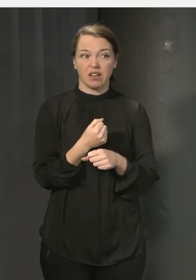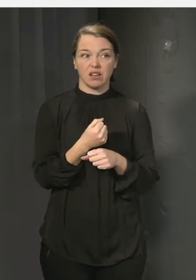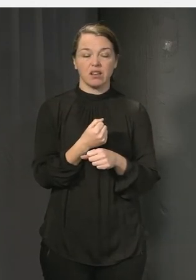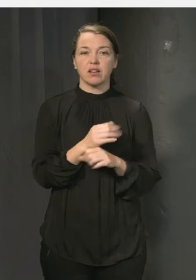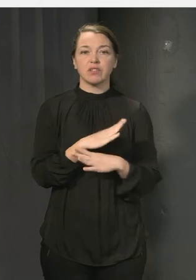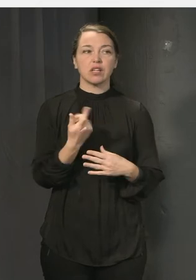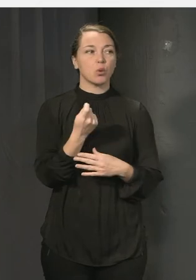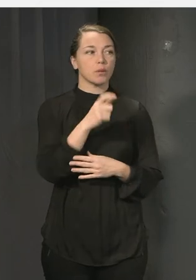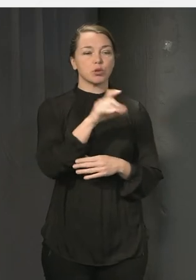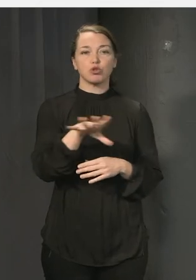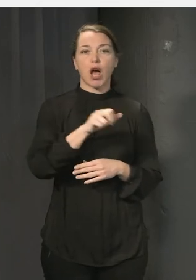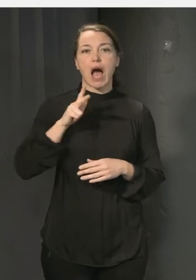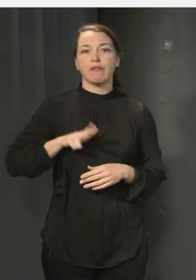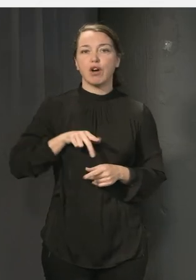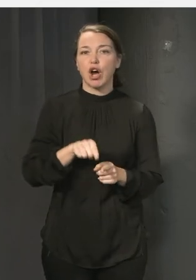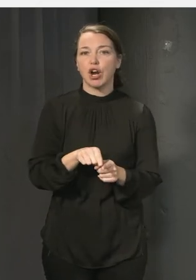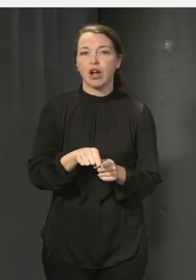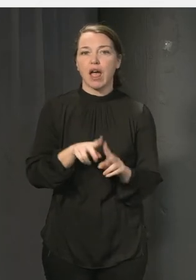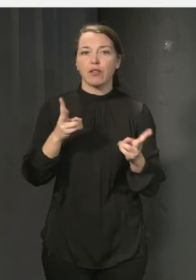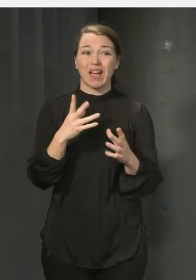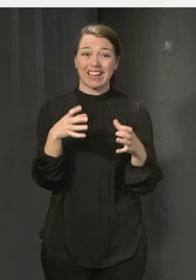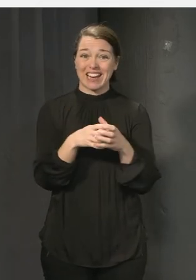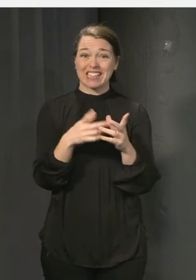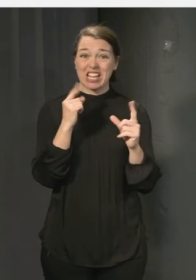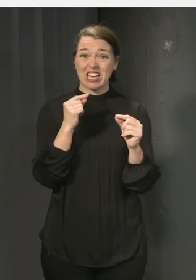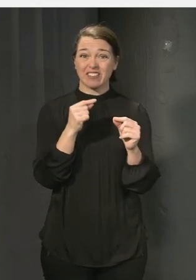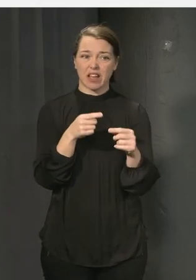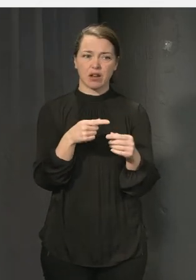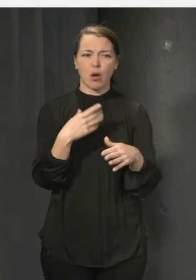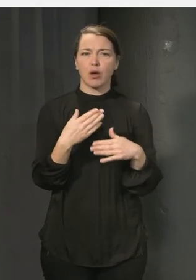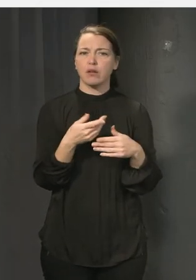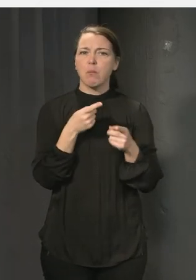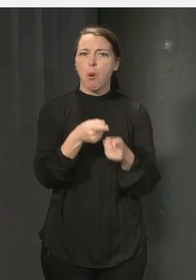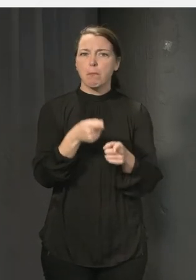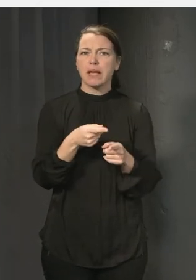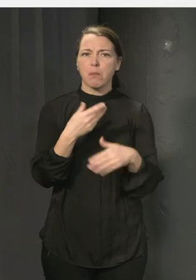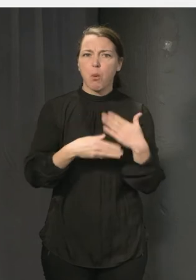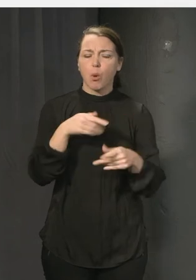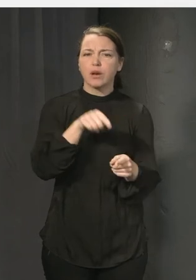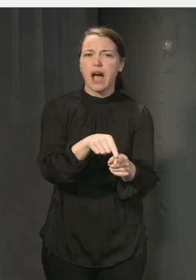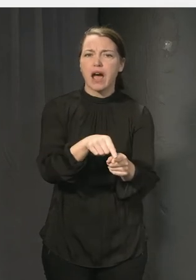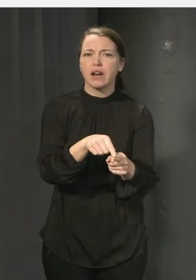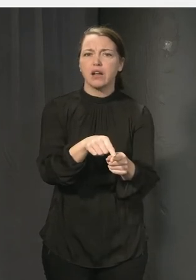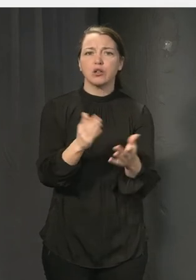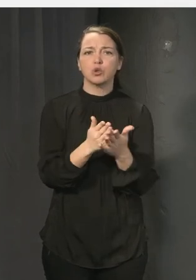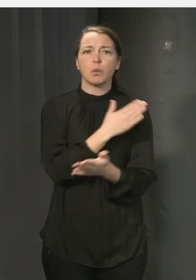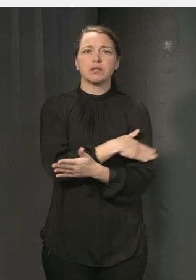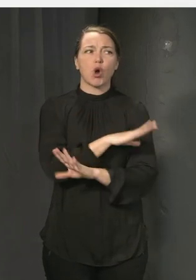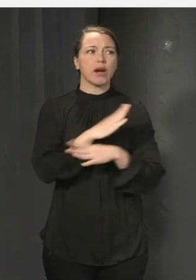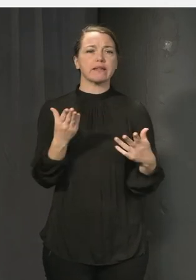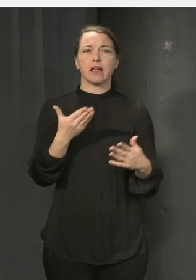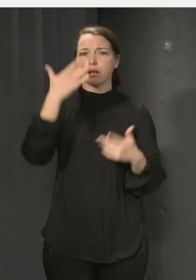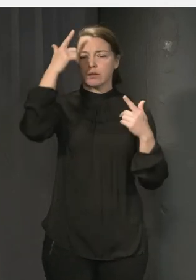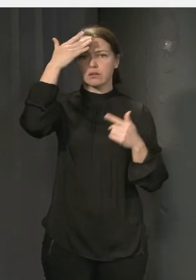för det fastän det kanske är i klasschatten som det pågår saker så har inte alltid skolpersonalen rustningen eller